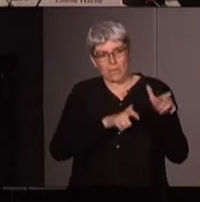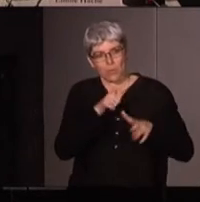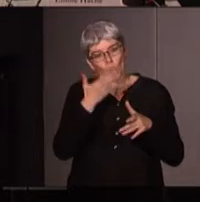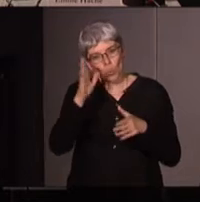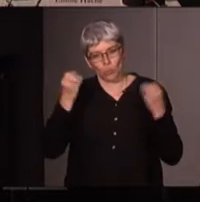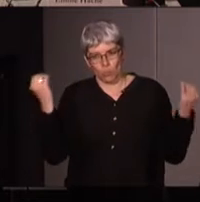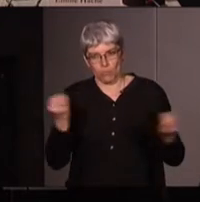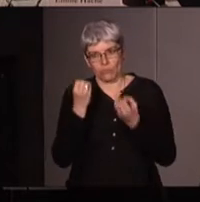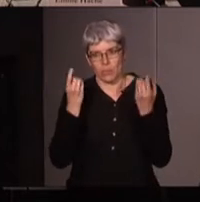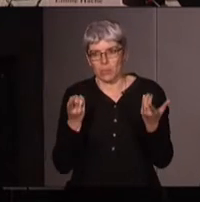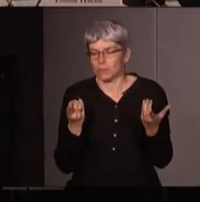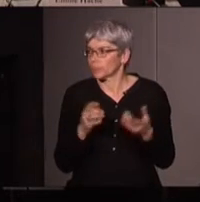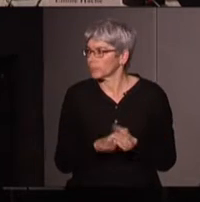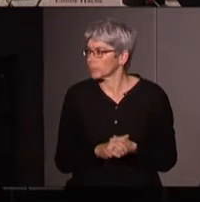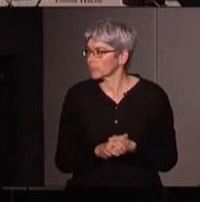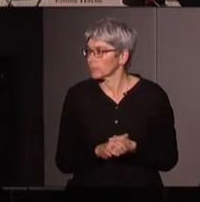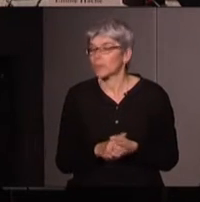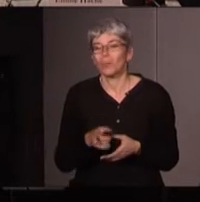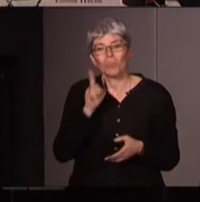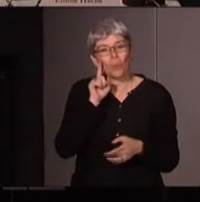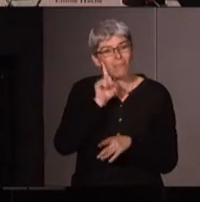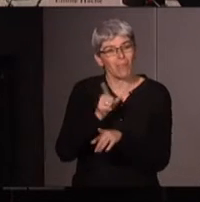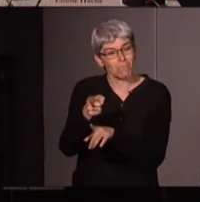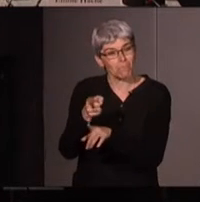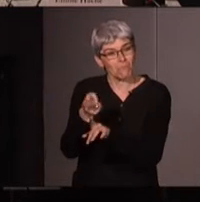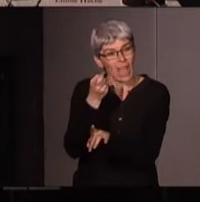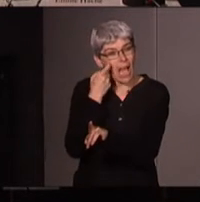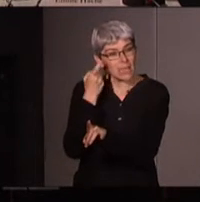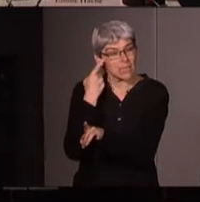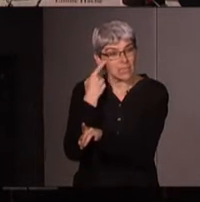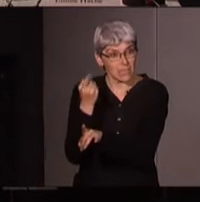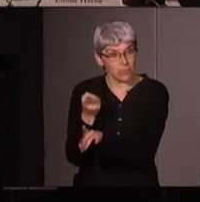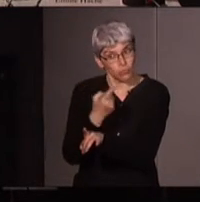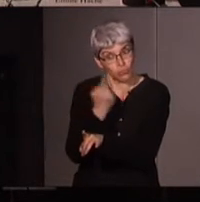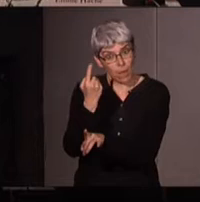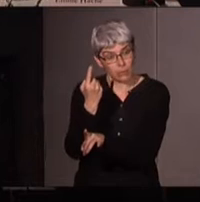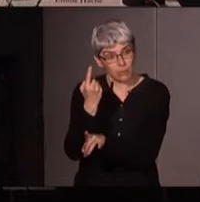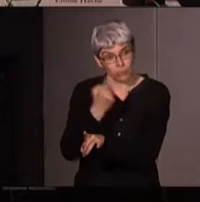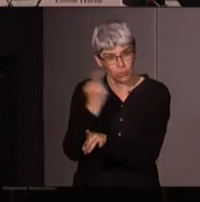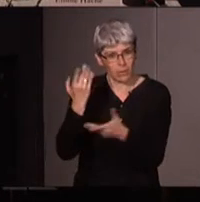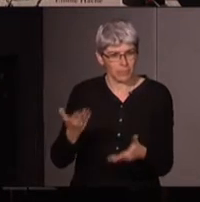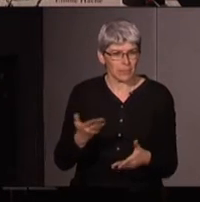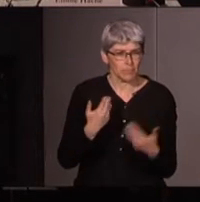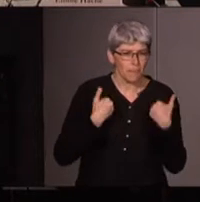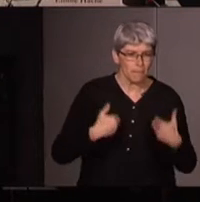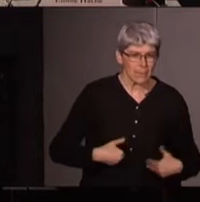'autres mouvements que Vandana Shiva alors que quand on c'est l'une des seules figures voire la seule figure qui est